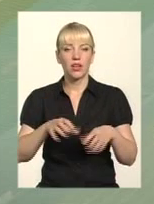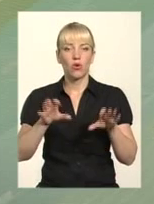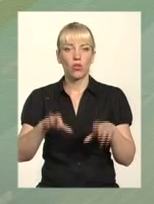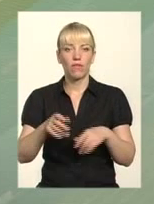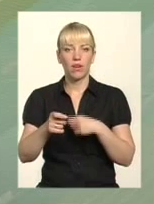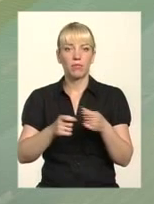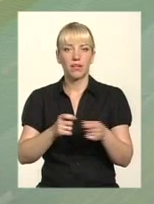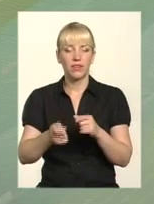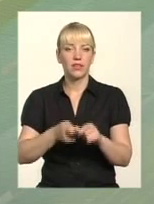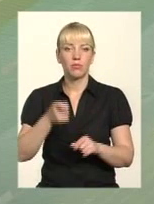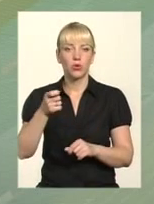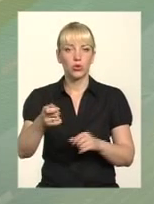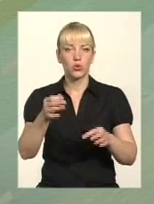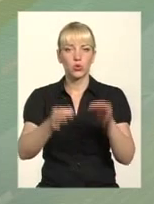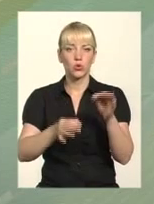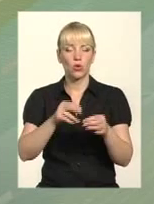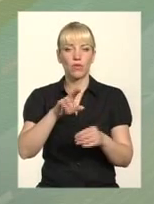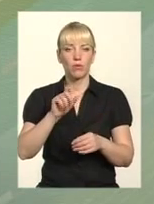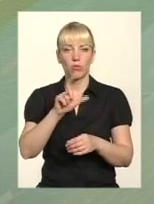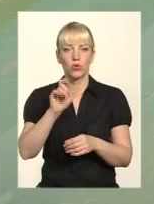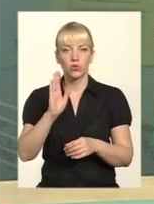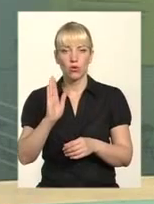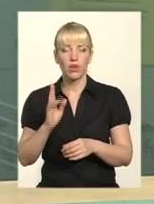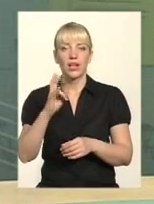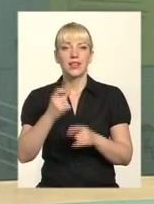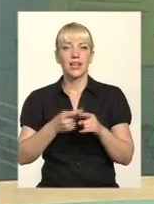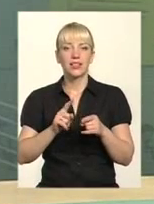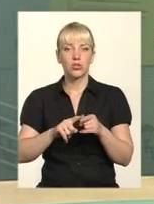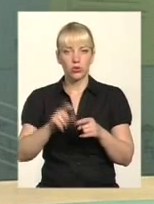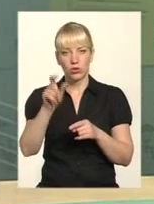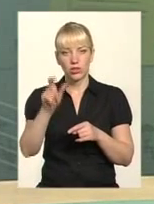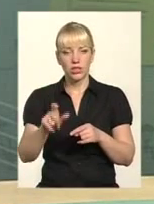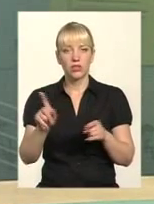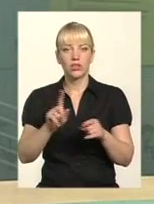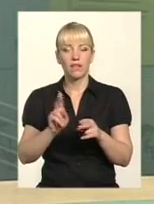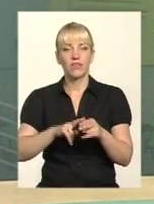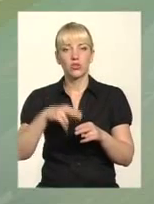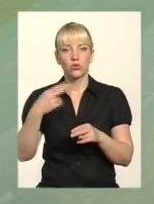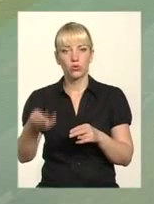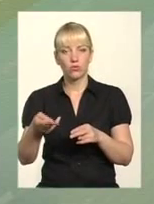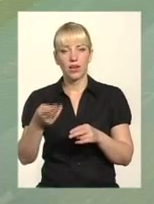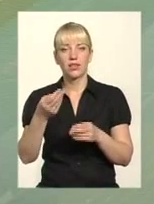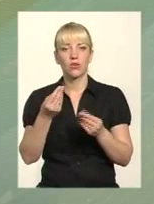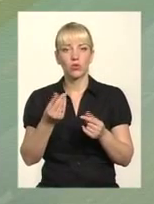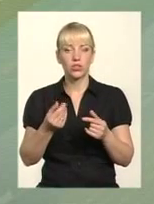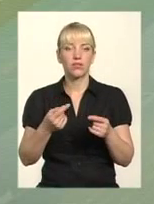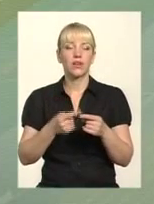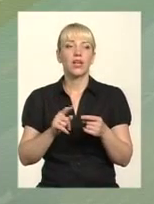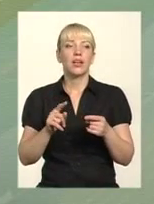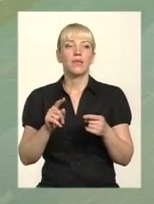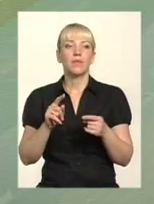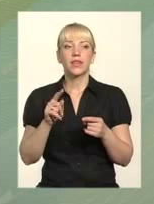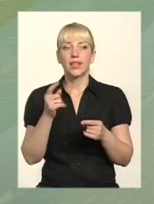правління подають судовий позов на цього співвласника для відслуговування тих внесків, які він має виступовувати. По-друге,